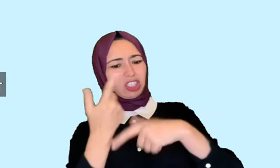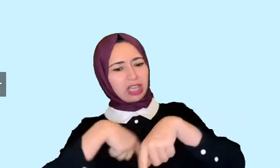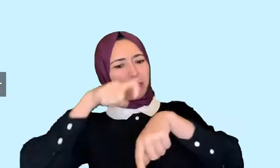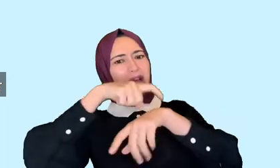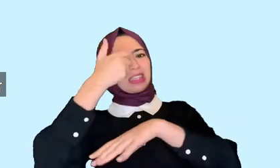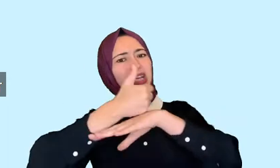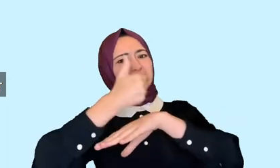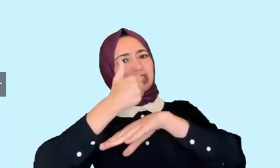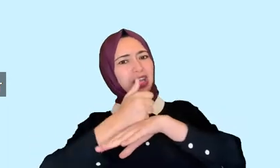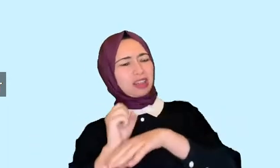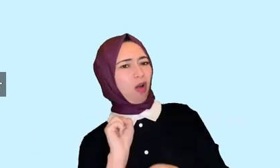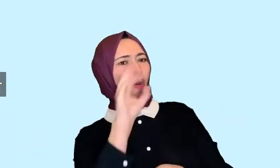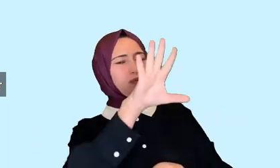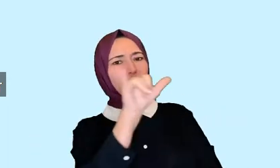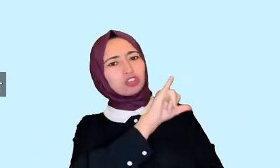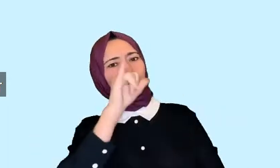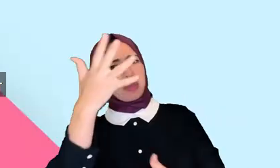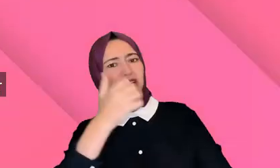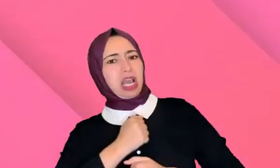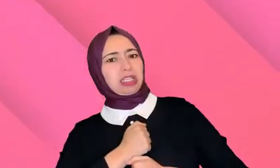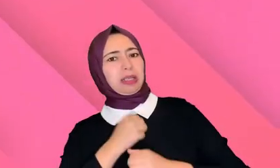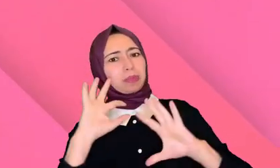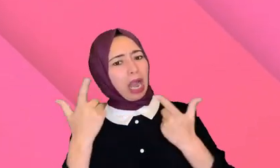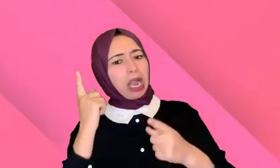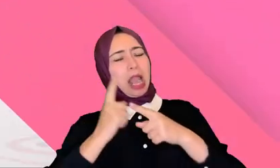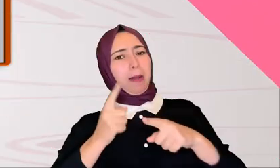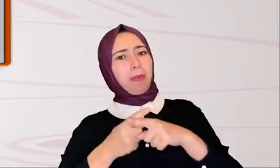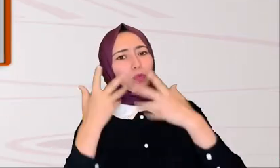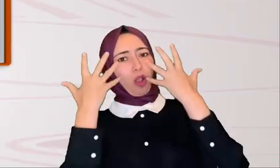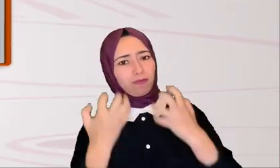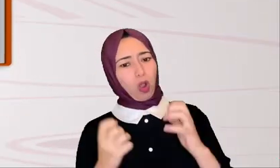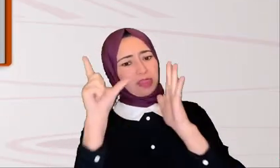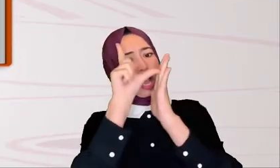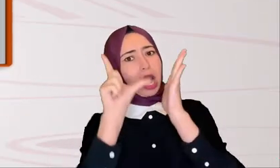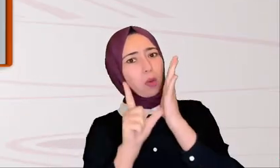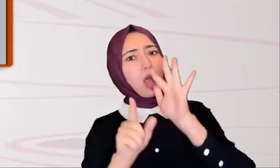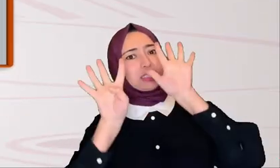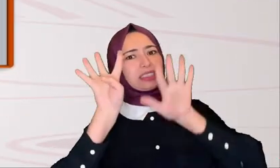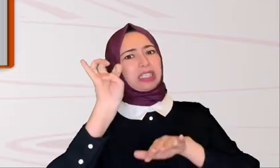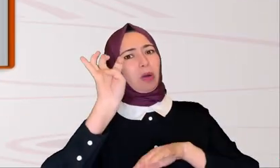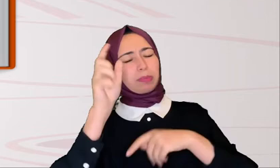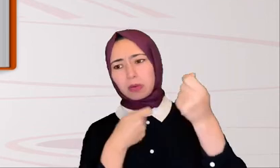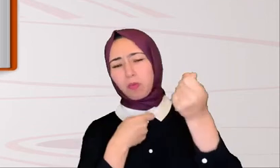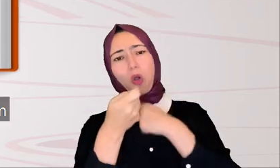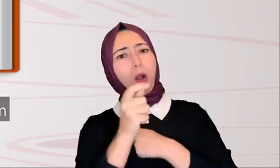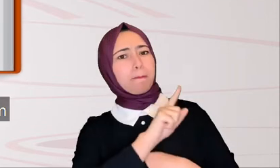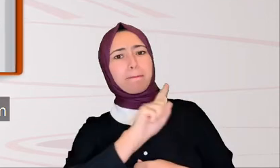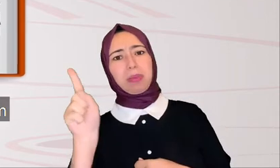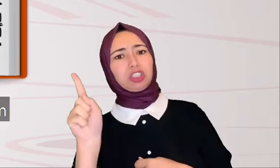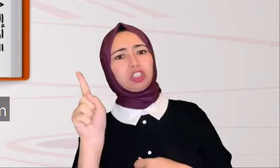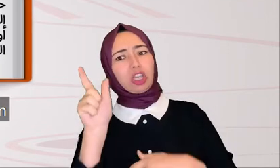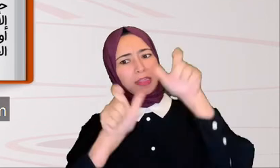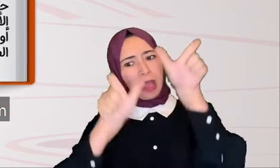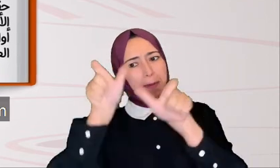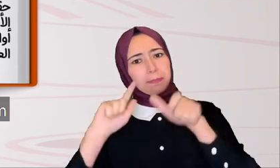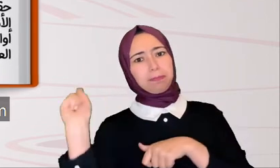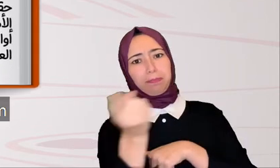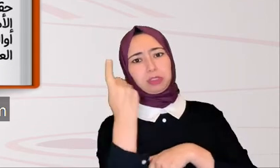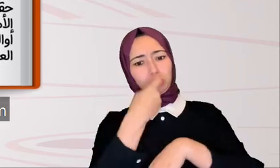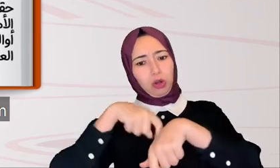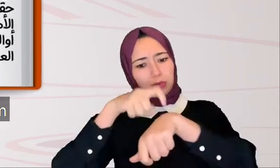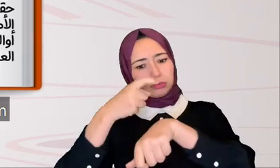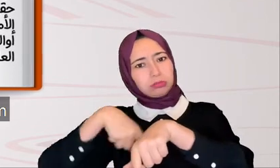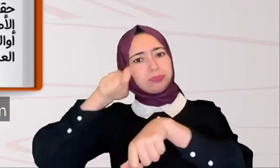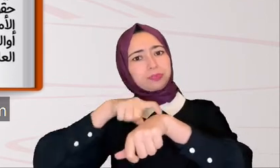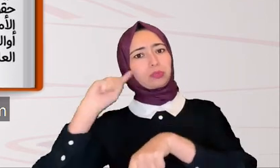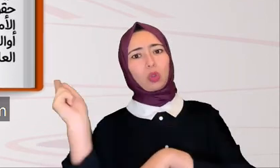لرئيس البلدية اعتراض يستنكر فيه القرار بما انه يتعارض مع الفصل 49 من دستور اللي قيد السلطة العمومية